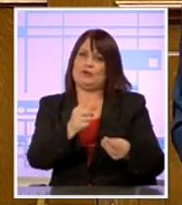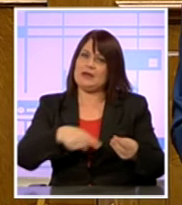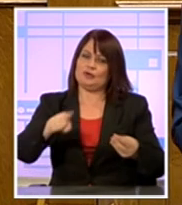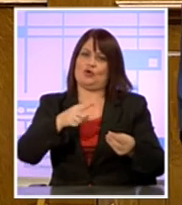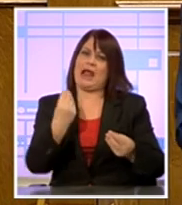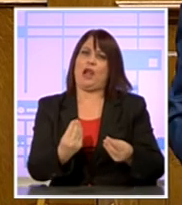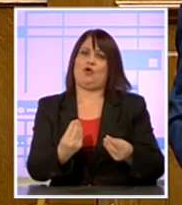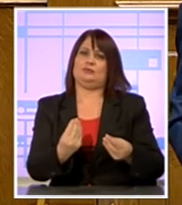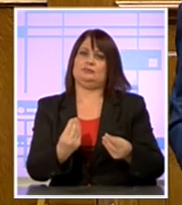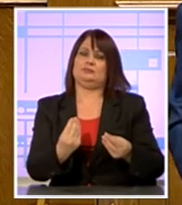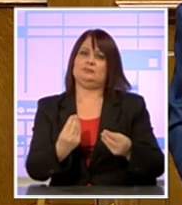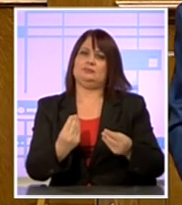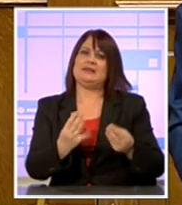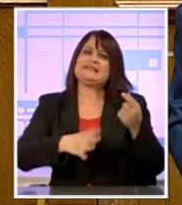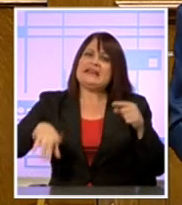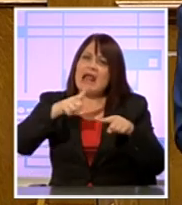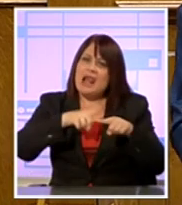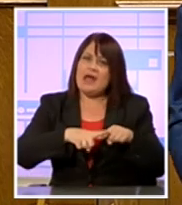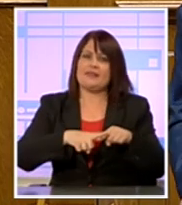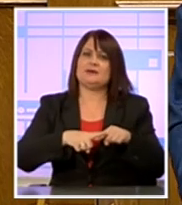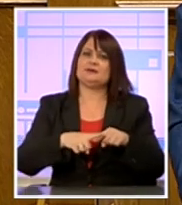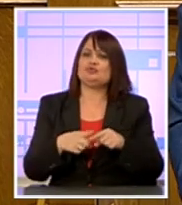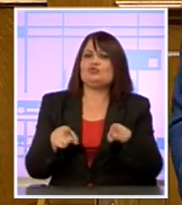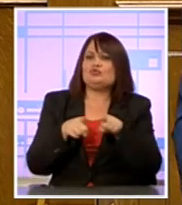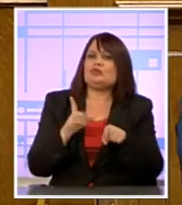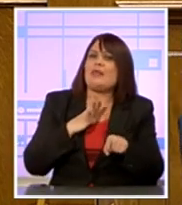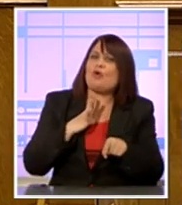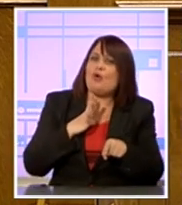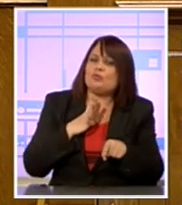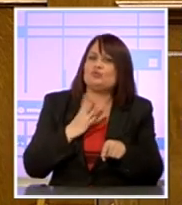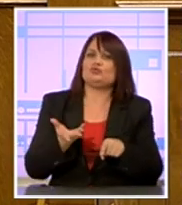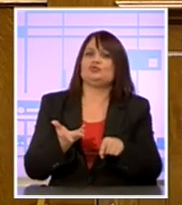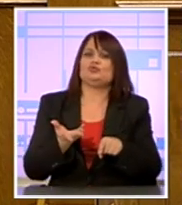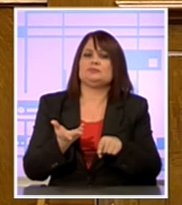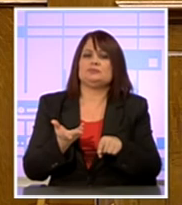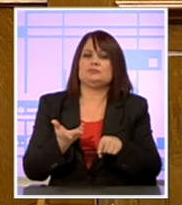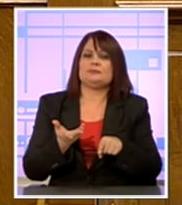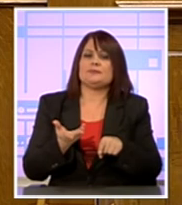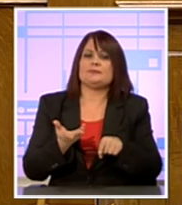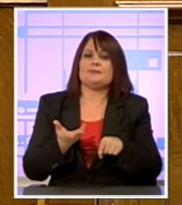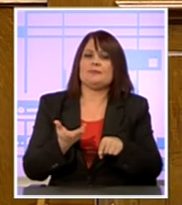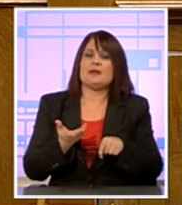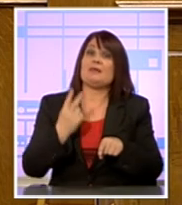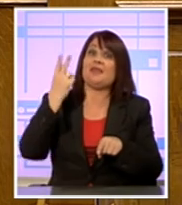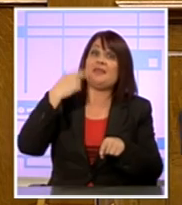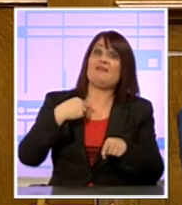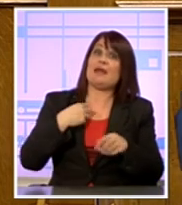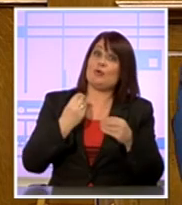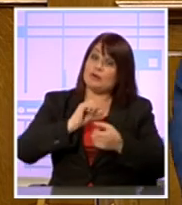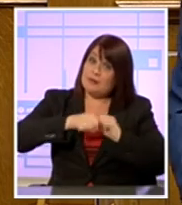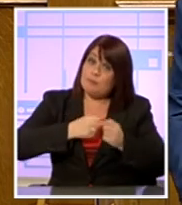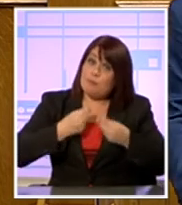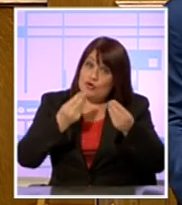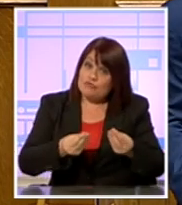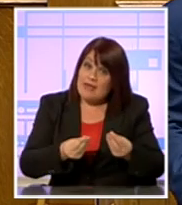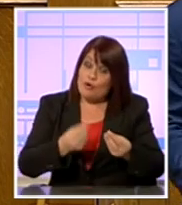Στο σύνολ της πατρίδας μας, στον συνάνθρωπό μου, ακόμα και όταν δεν το βλέπει και μου κάνει και κριτική. Και με